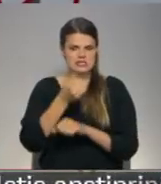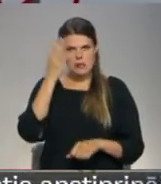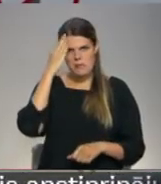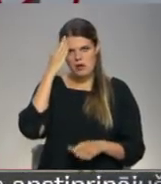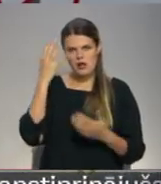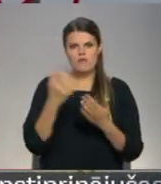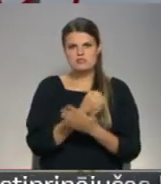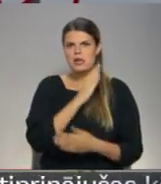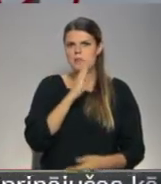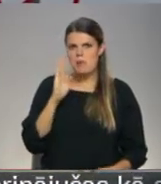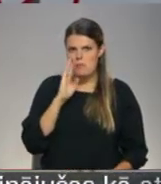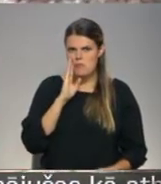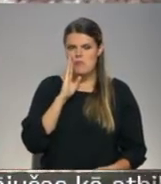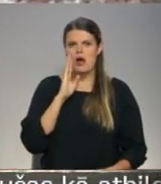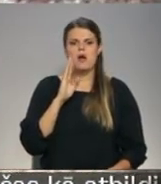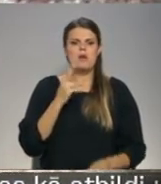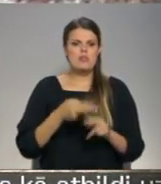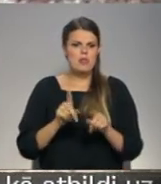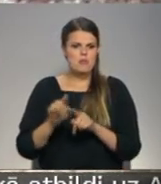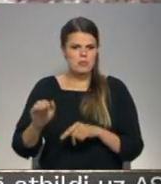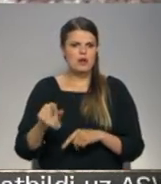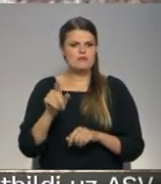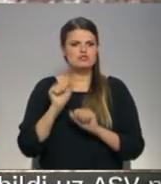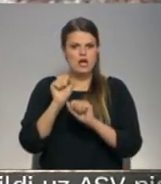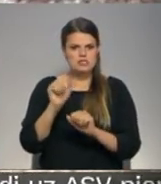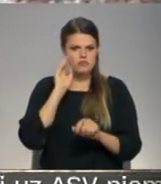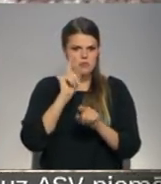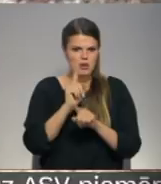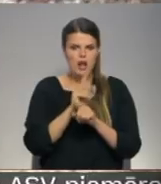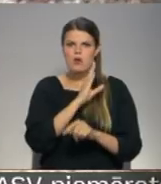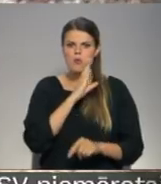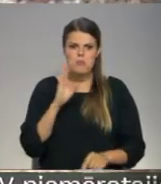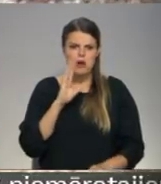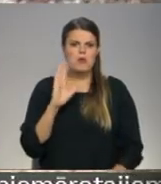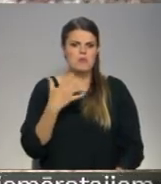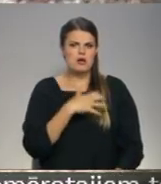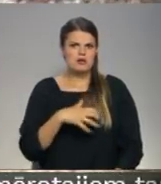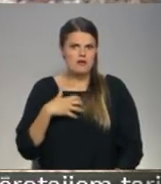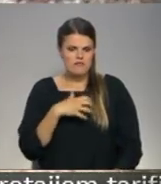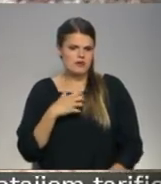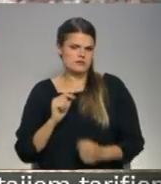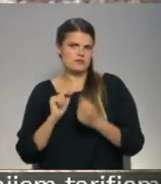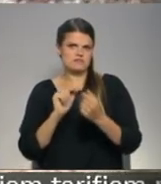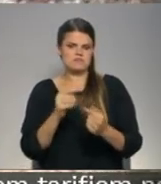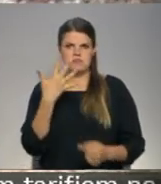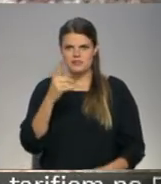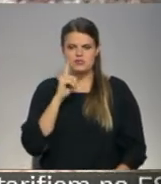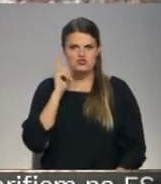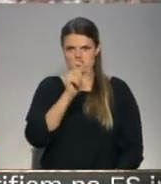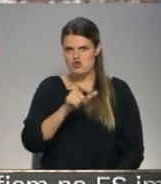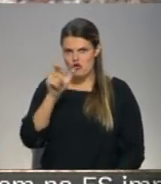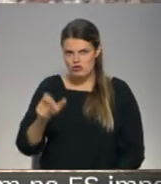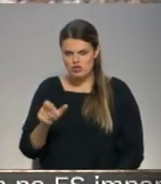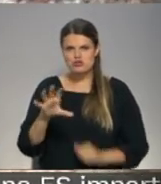galvu saņēmus Ingūna, tad Krists. Viņš meties aizstāvēt savu brālu un mammu, bet viņam nācies stāties pretim kādiem pieciem jauniešiem.